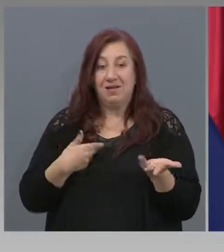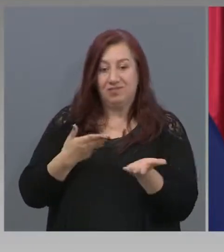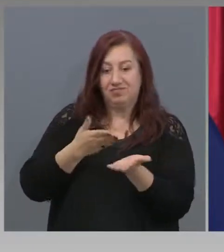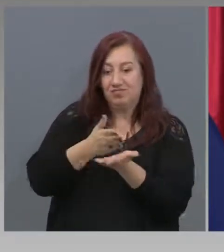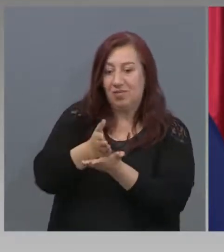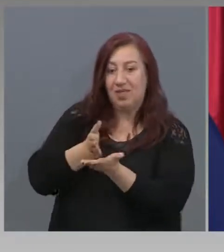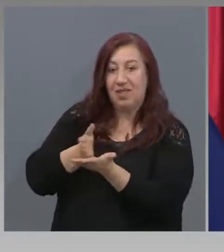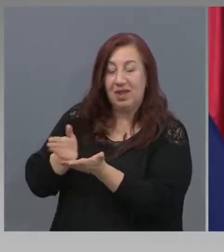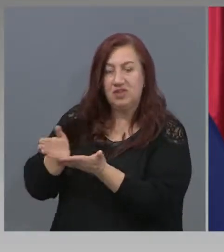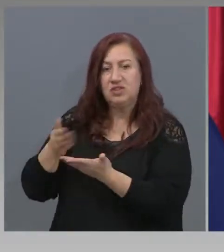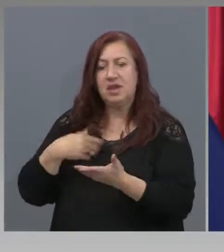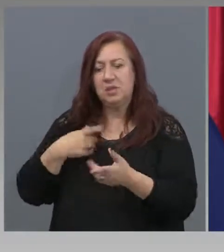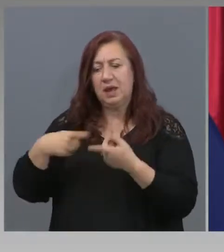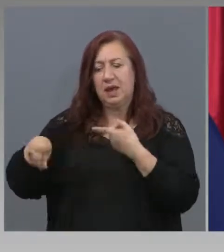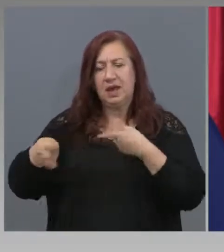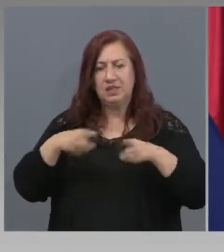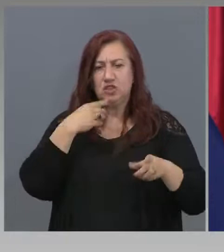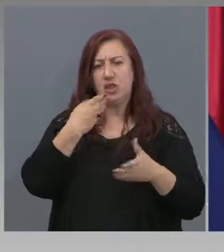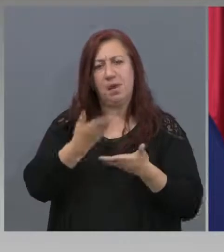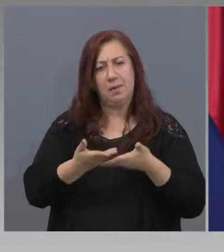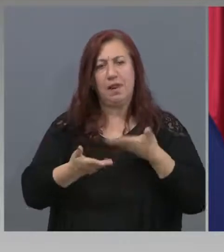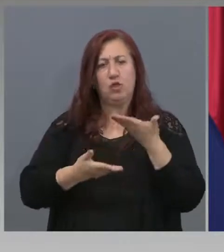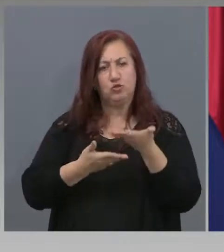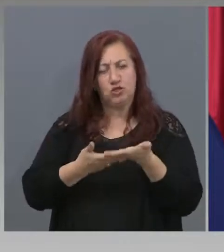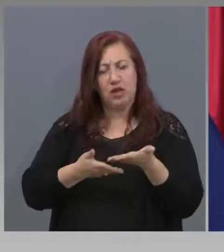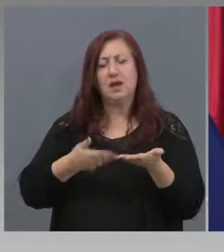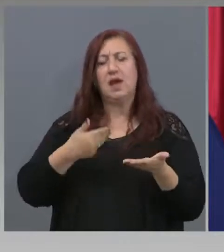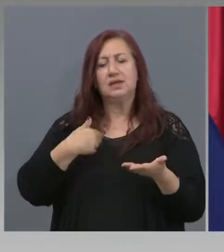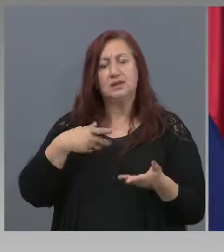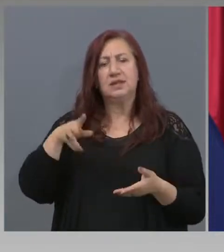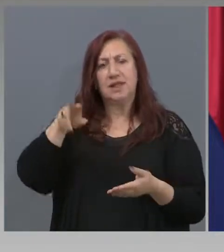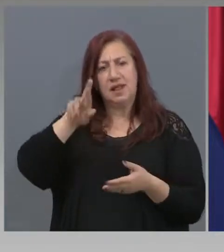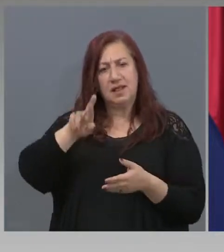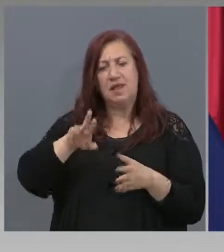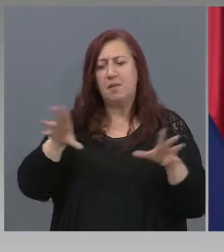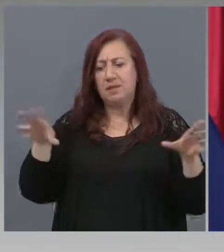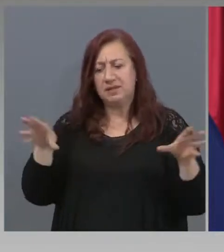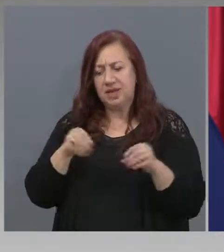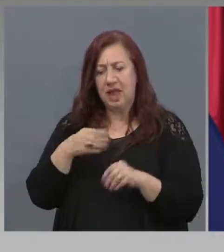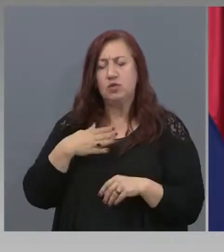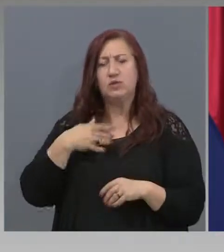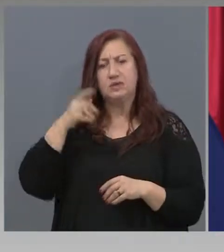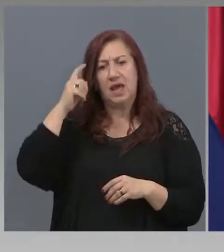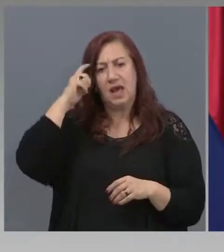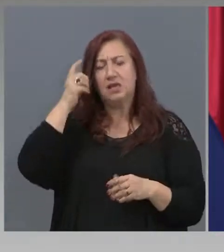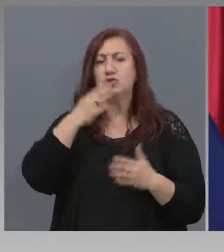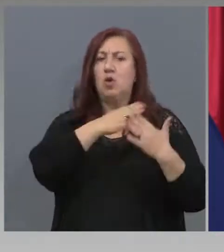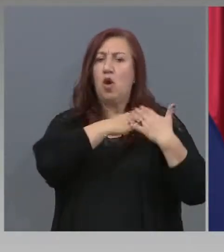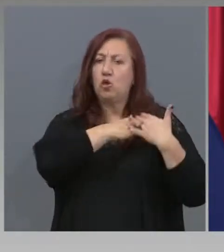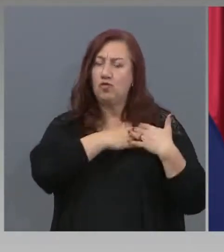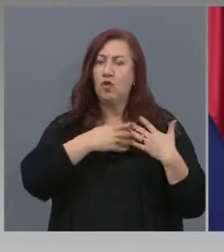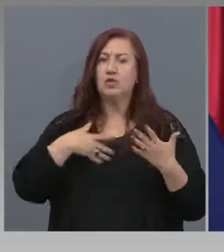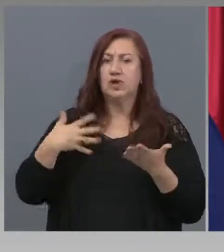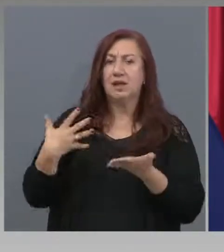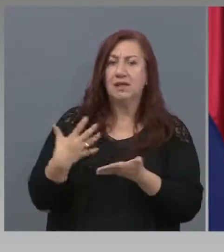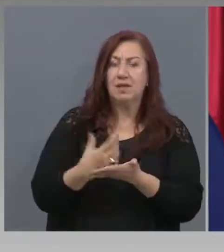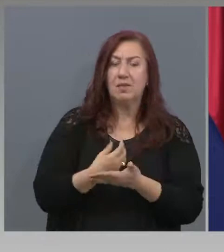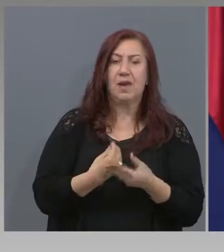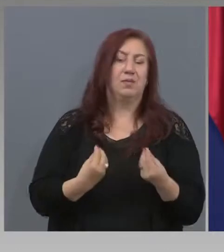надяваме в дните напред, заедно, в разговори с разум и отговорност да намерим най-доброто.